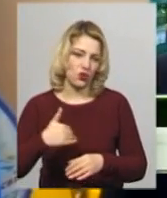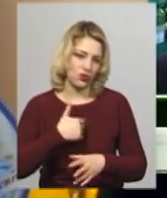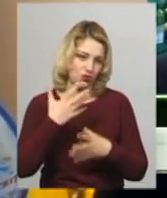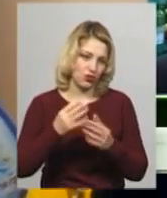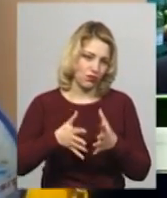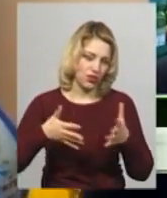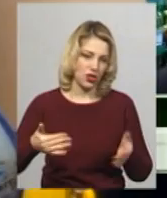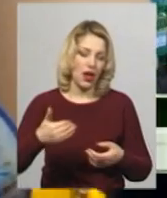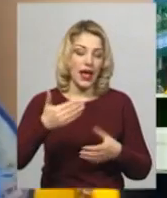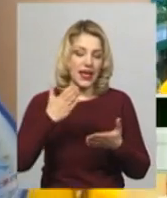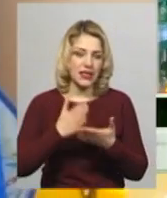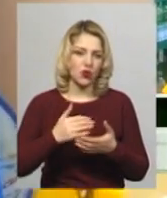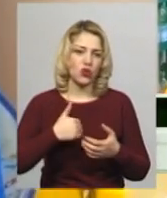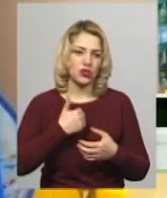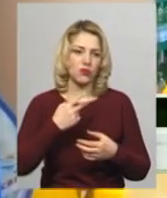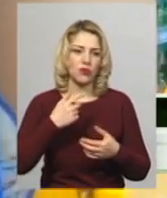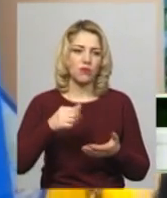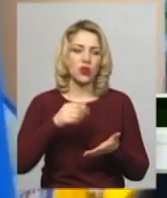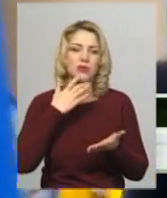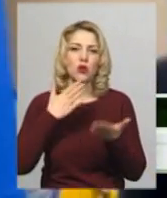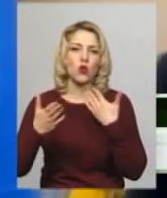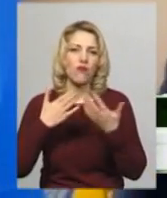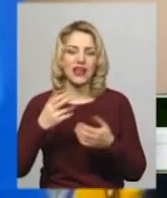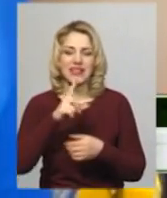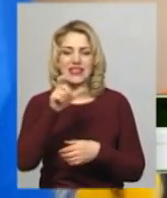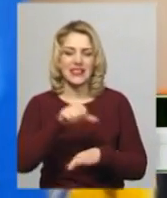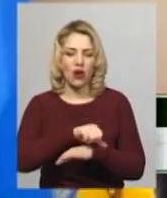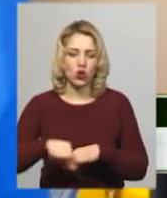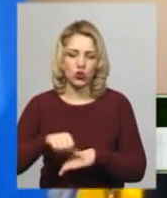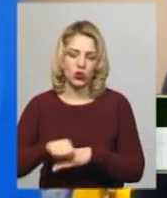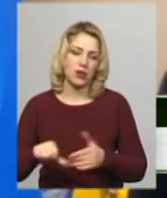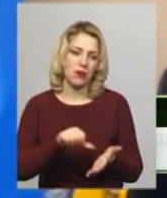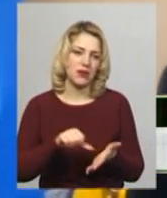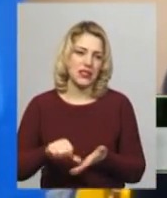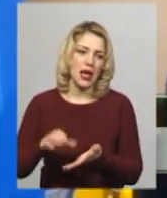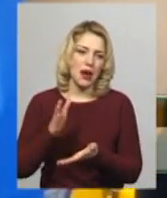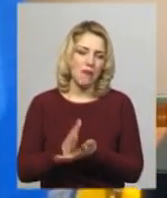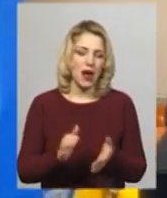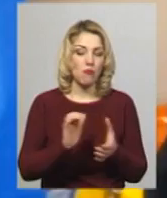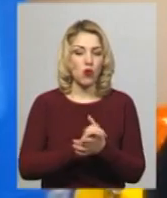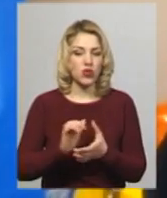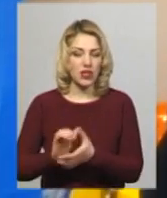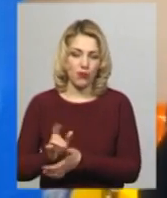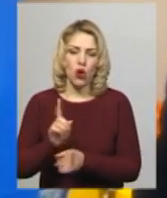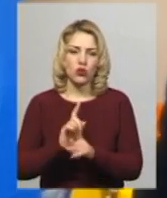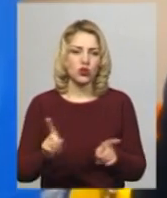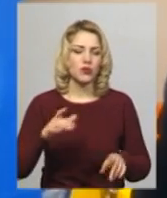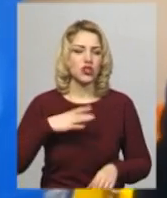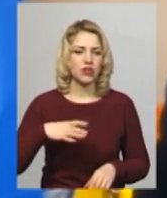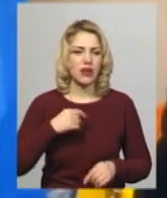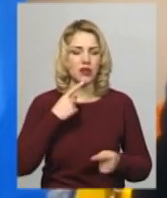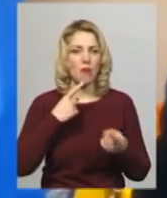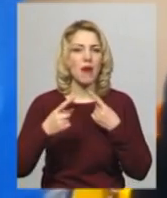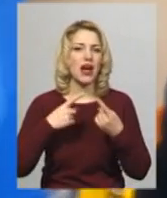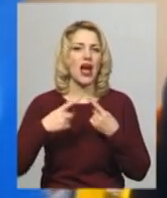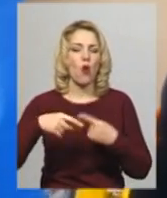з закордонними представниками, маємо познайомитись, особливо чекаємо тубі переговорів,